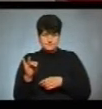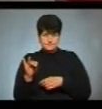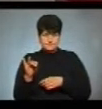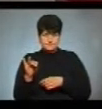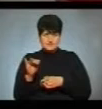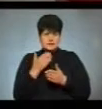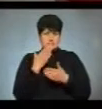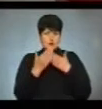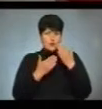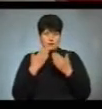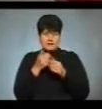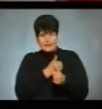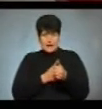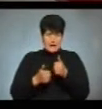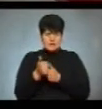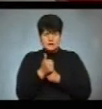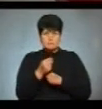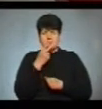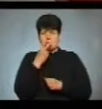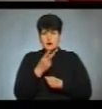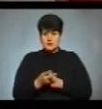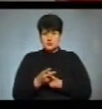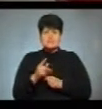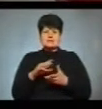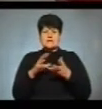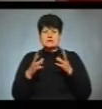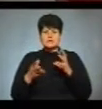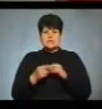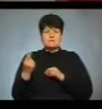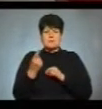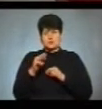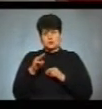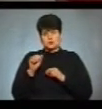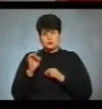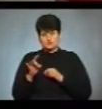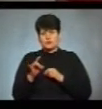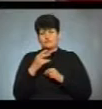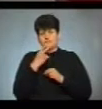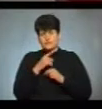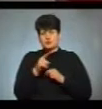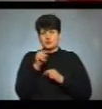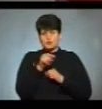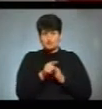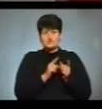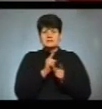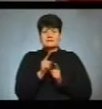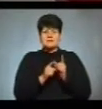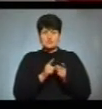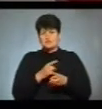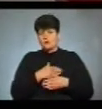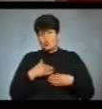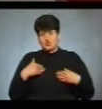опитуваннями лідерів, і ми бачили, ну, за результатами першого туру, очевидно, що йому змінювати не хочеться